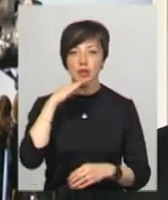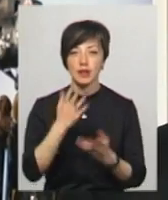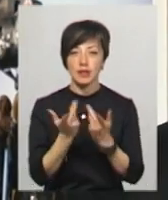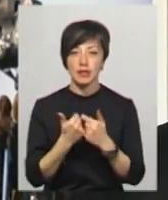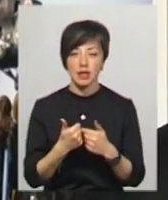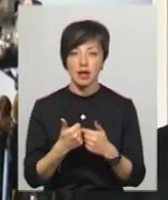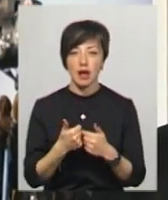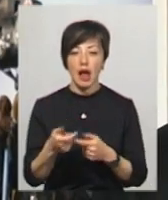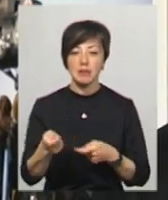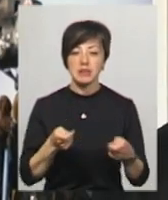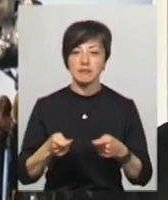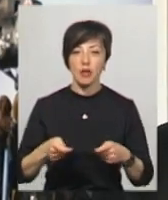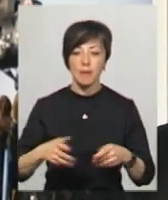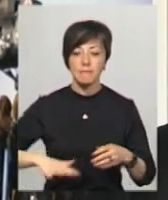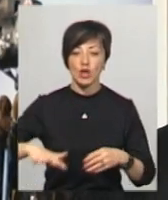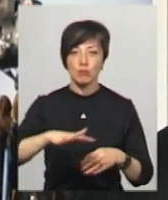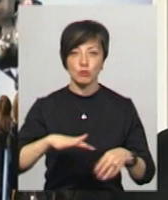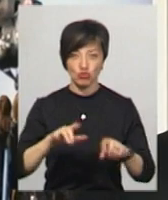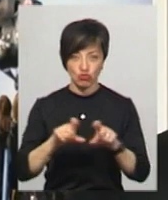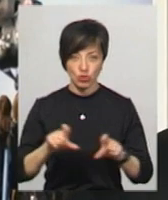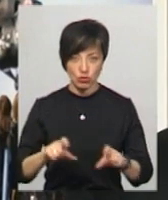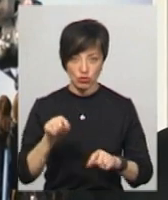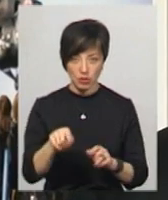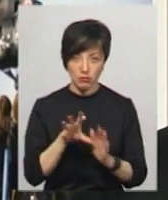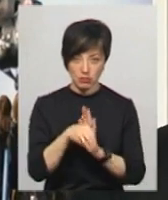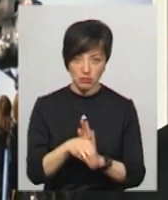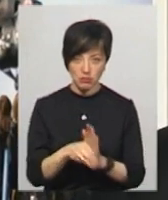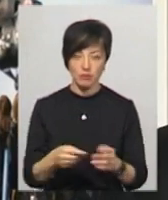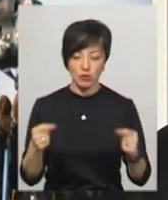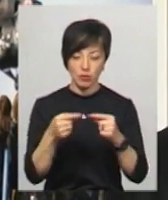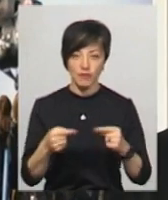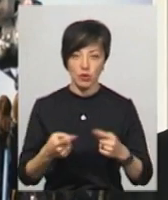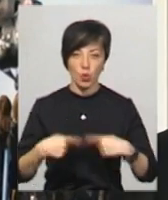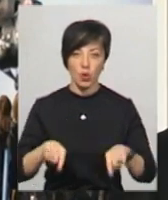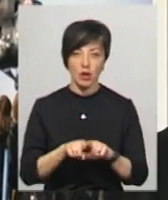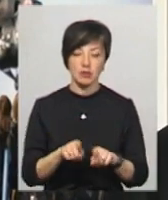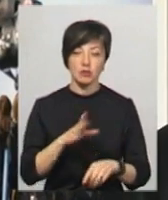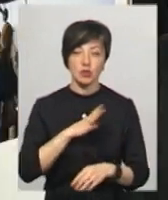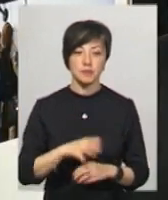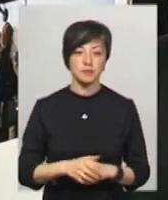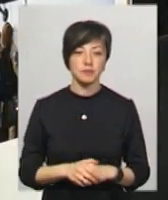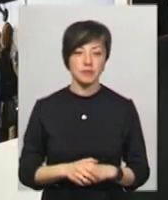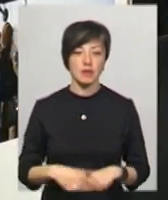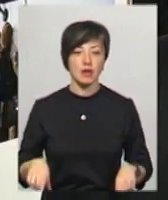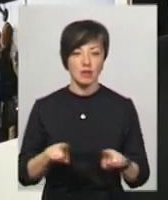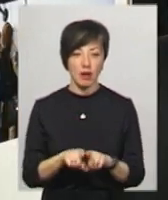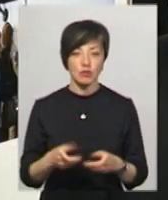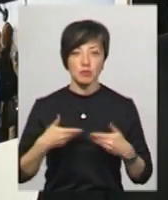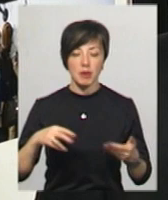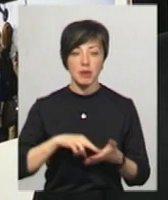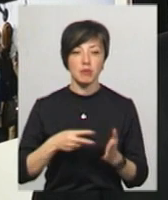кількість адміністративних приміщень для того, щоб відповідні органи розмістити. Також ми